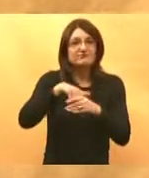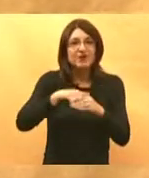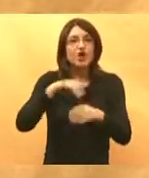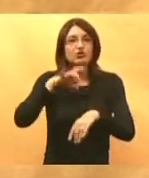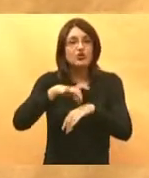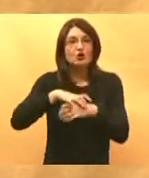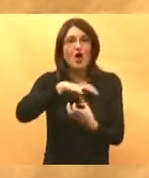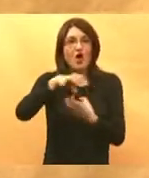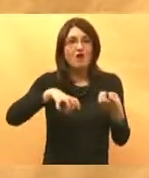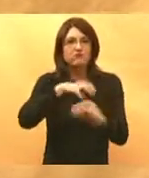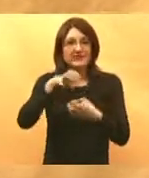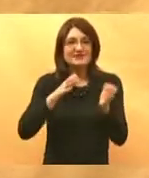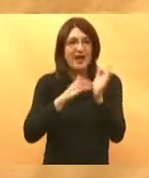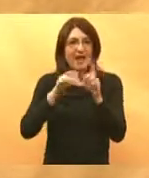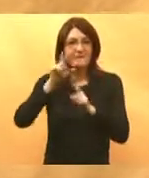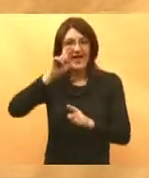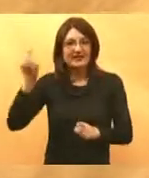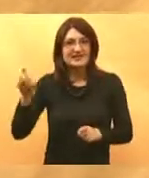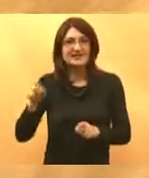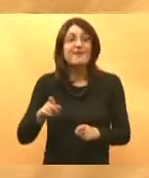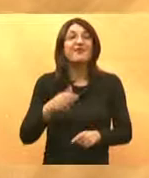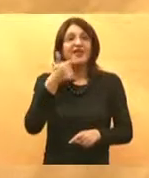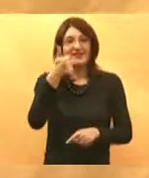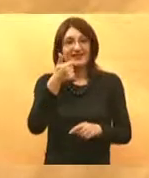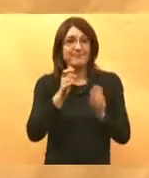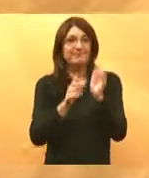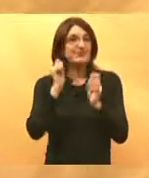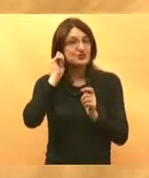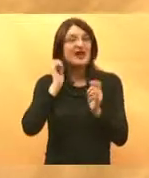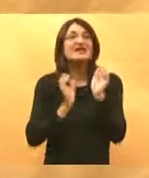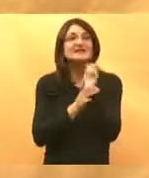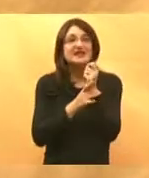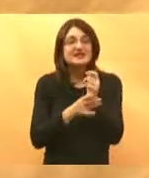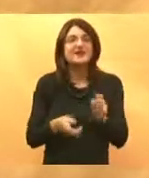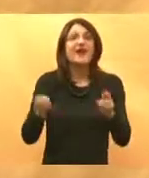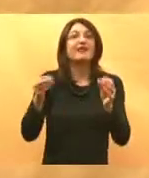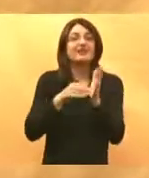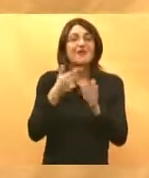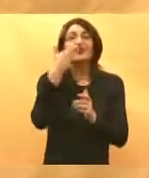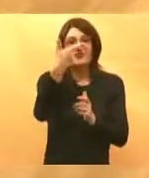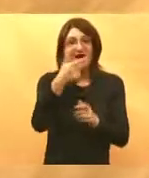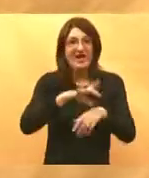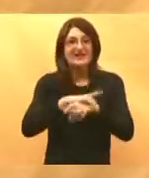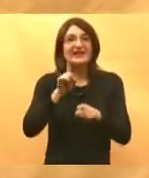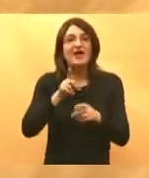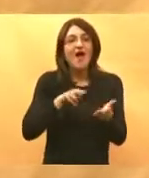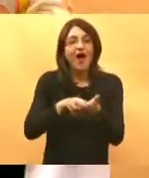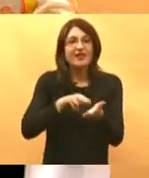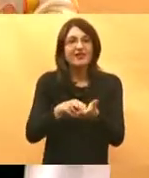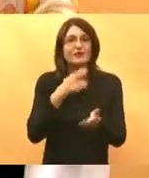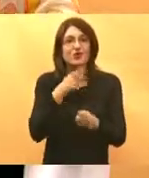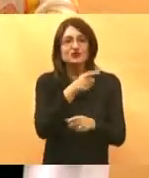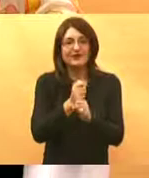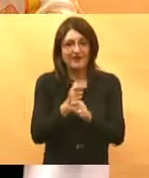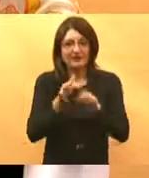i bez toga da se povećaju timovi sa jedne sestre na dvije sestre na administratora na više ja vam moram nešto kazati ja sam proštila intervju